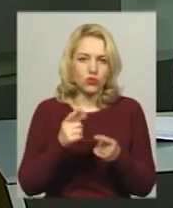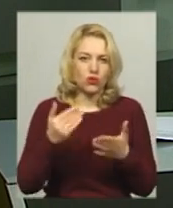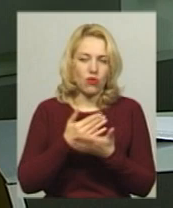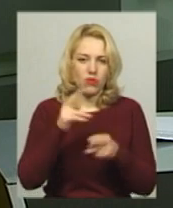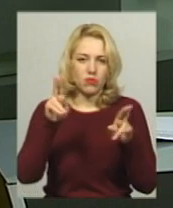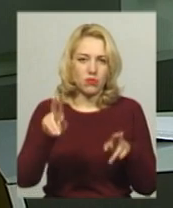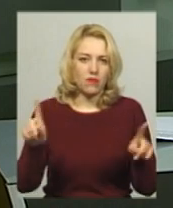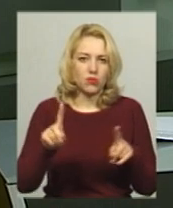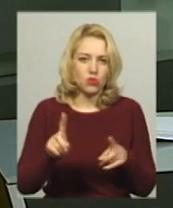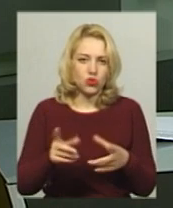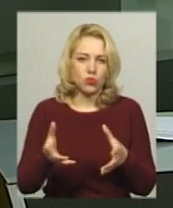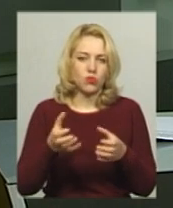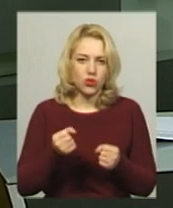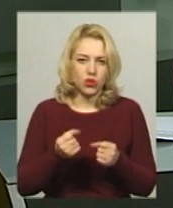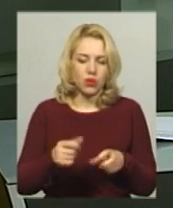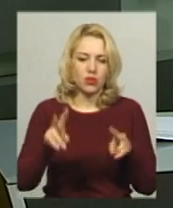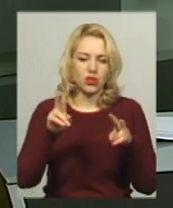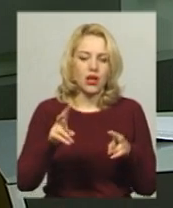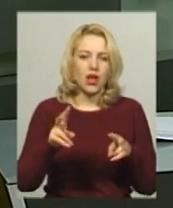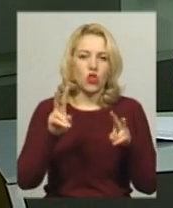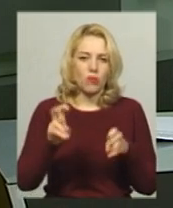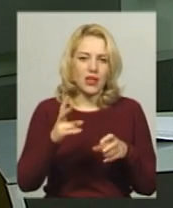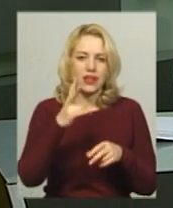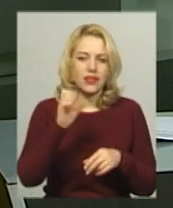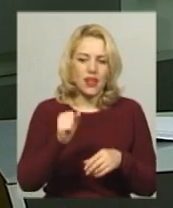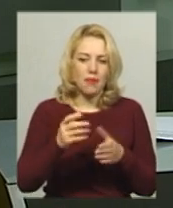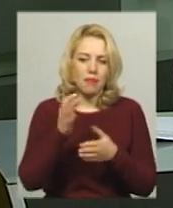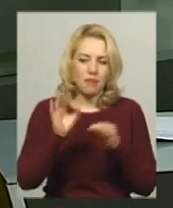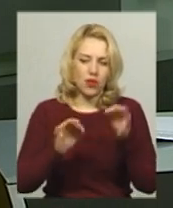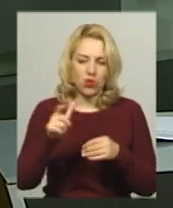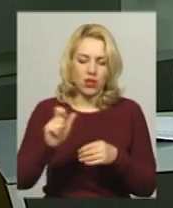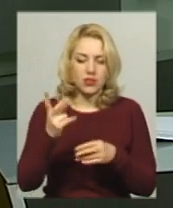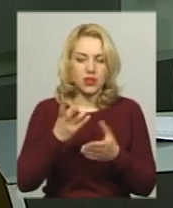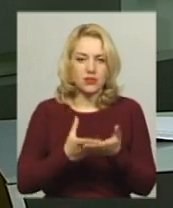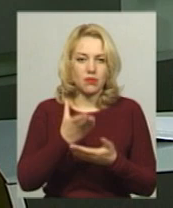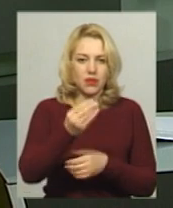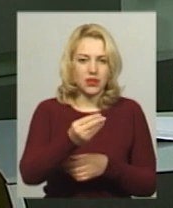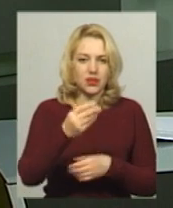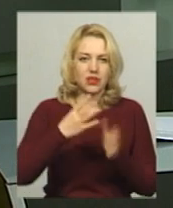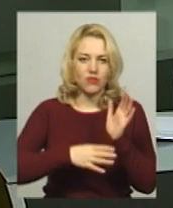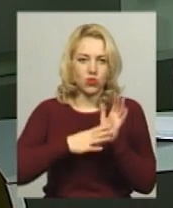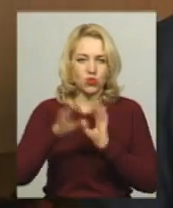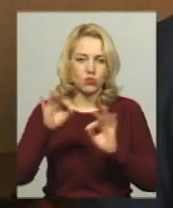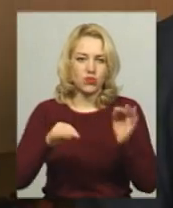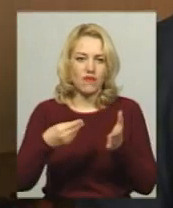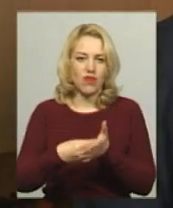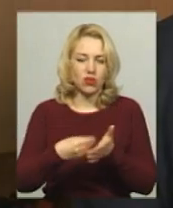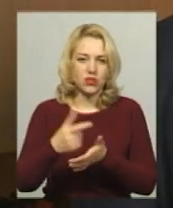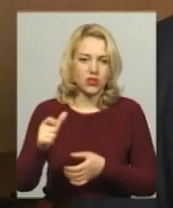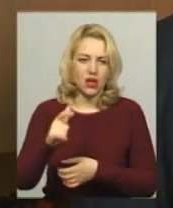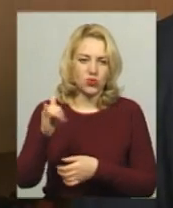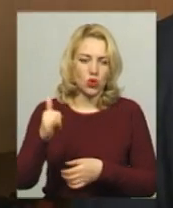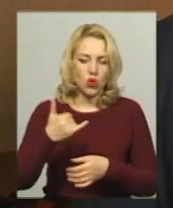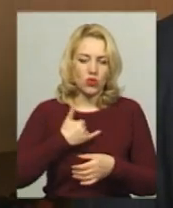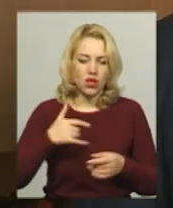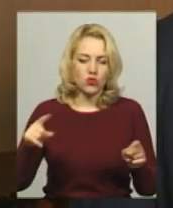правилами, щоб отримати номінали на природний газ, «Тепловик» мав би сплатити 90% його вартості. У нас утворилася